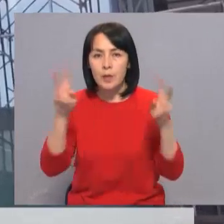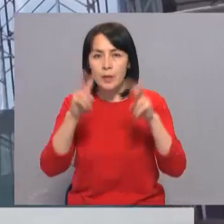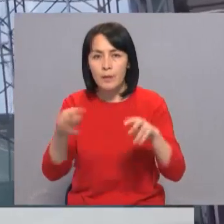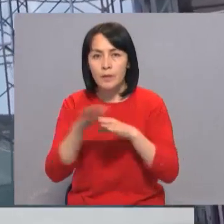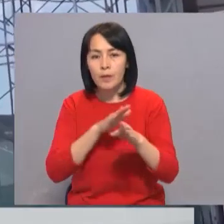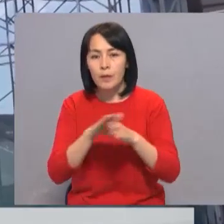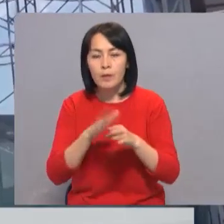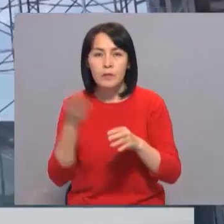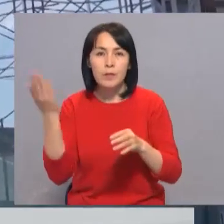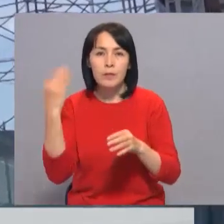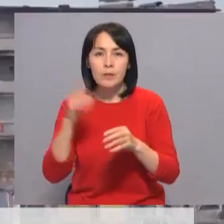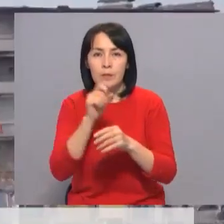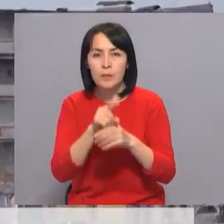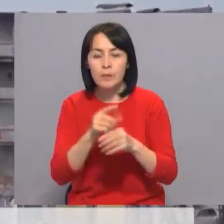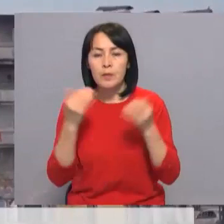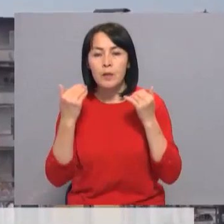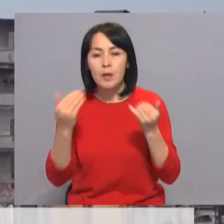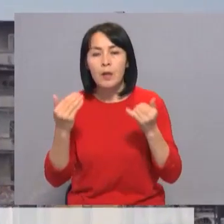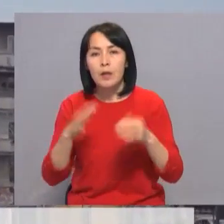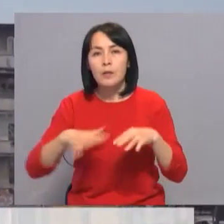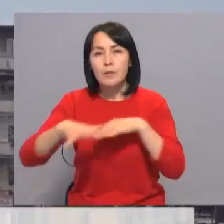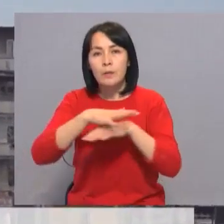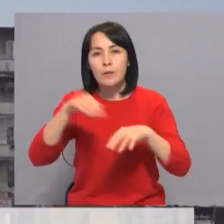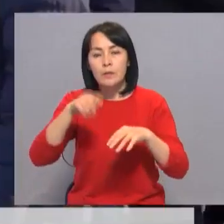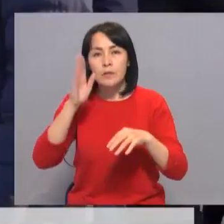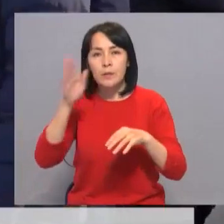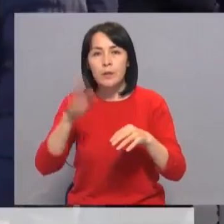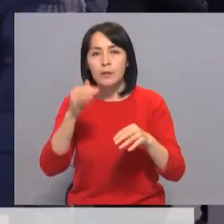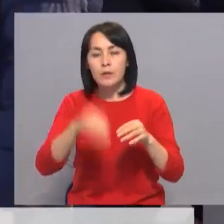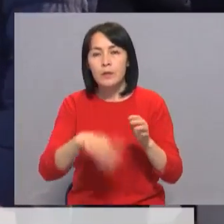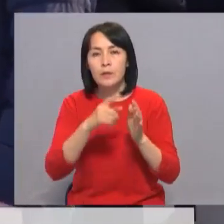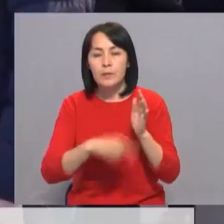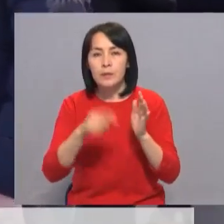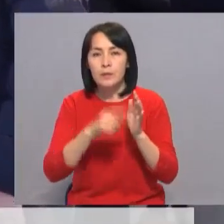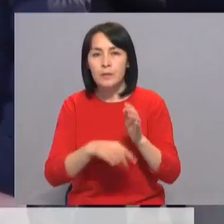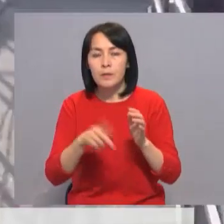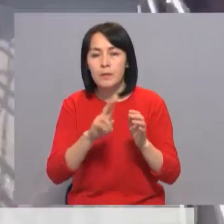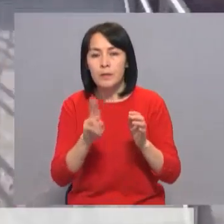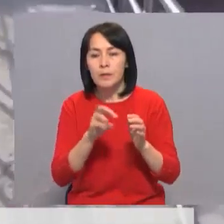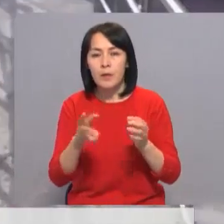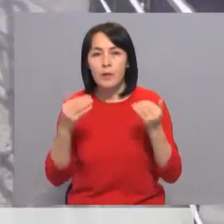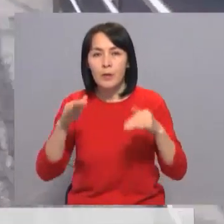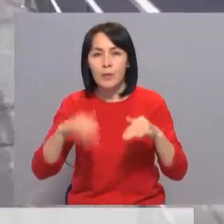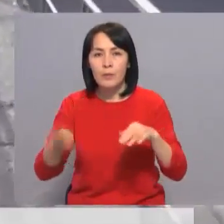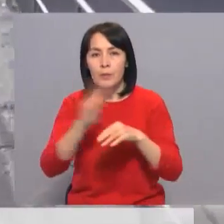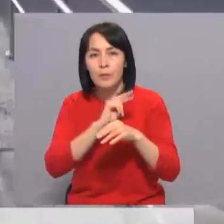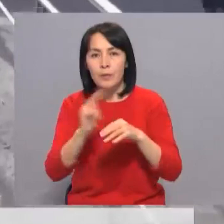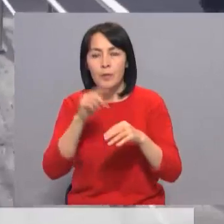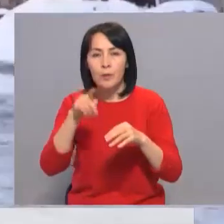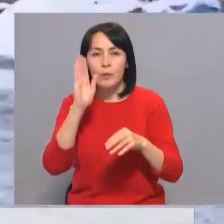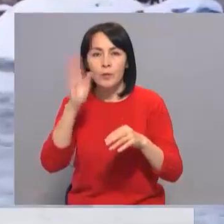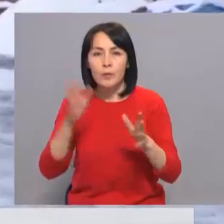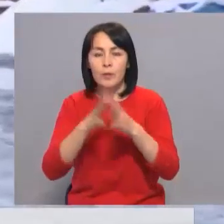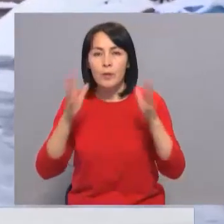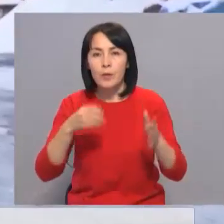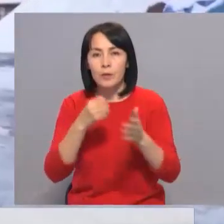выполнение ранних данных поручения. Сейчас площадь здания составляет 1770 квадратных метров. После реконструкции он будет